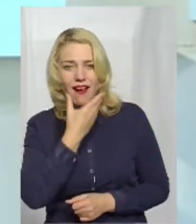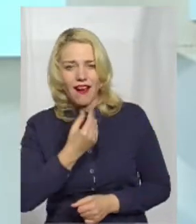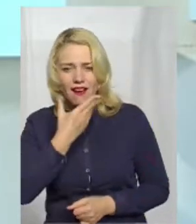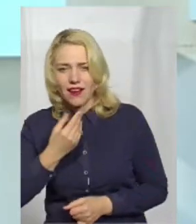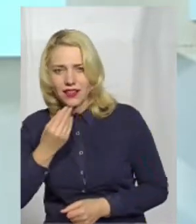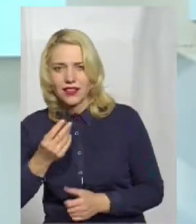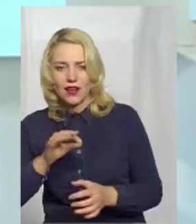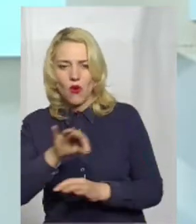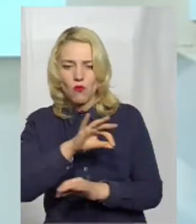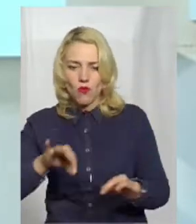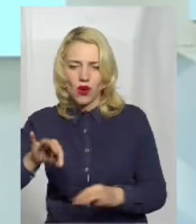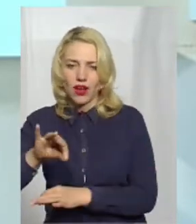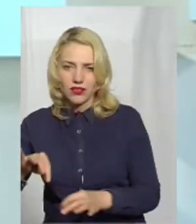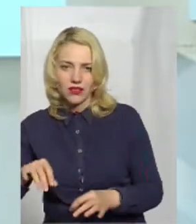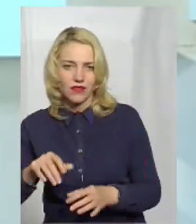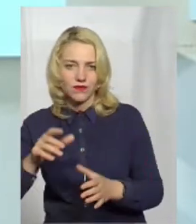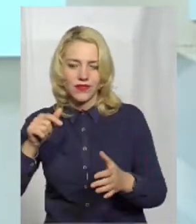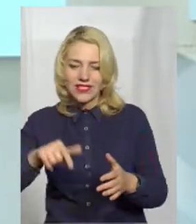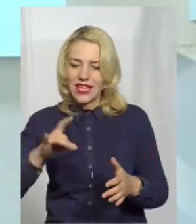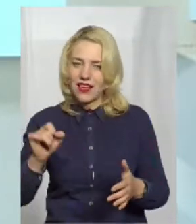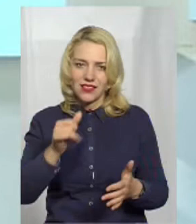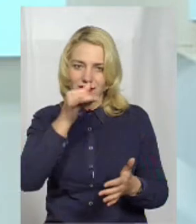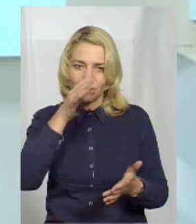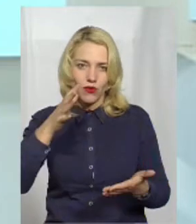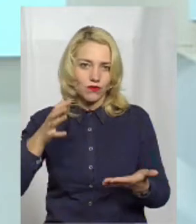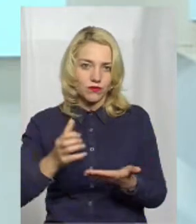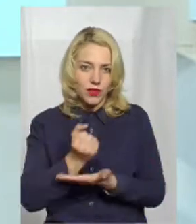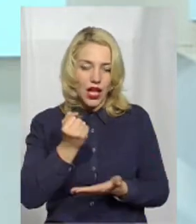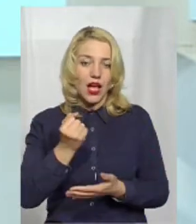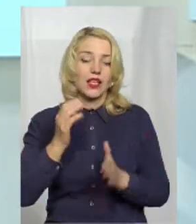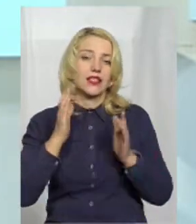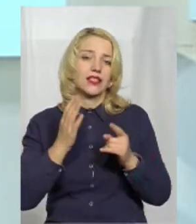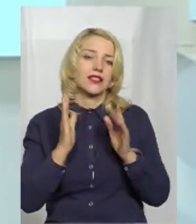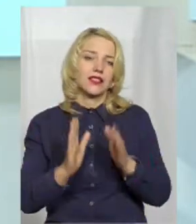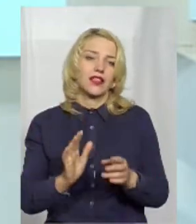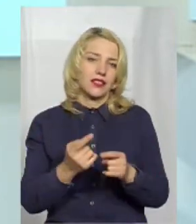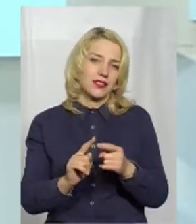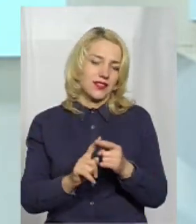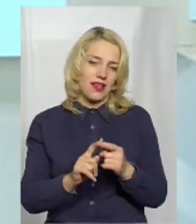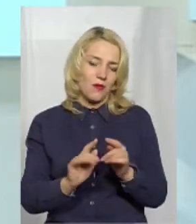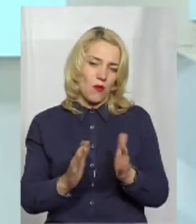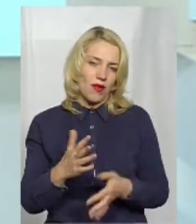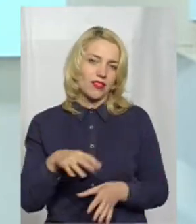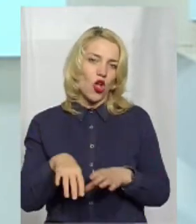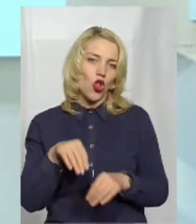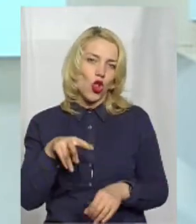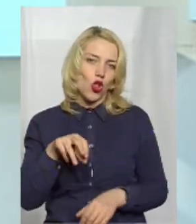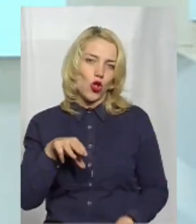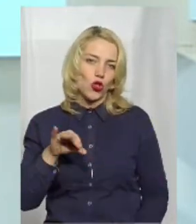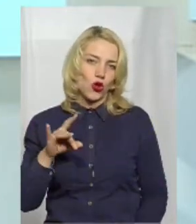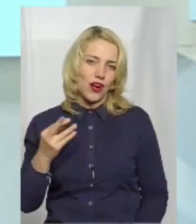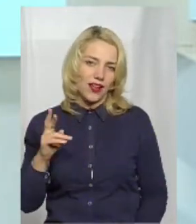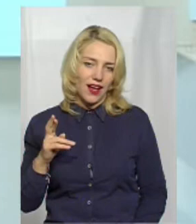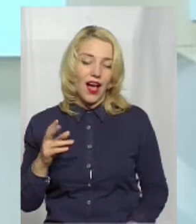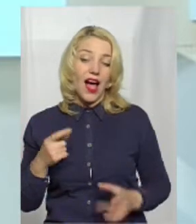попередньому випадку, цьому на цей раз не переможуть. Але ось лише це є елементом лотереї. Все інше все ж таки залежить